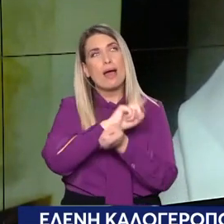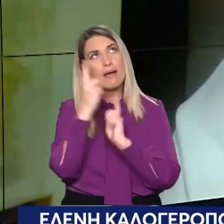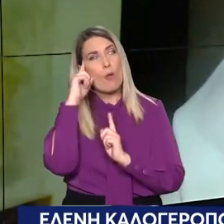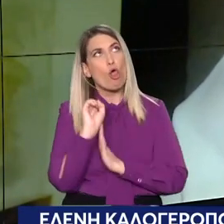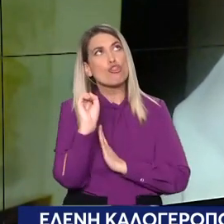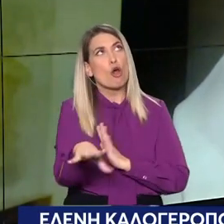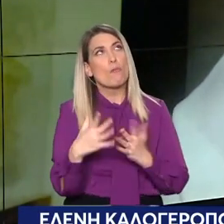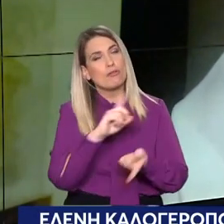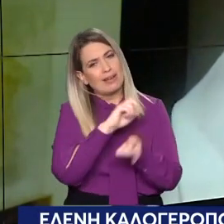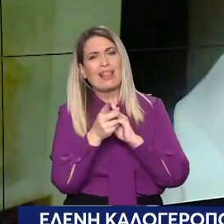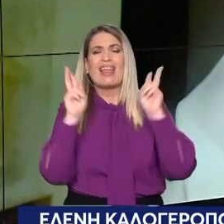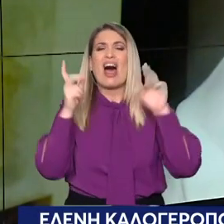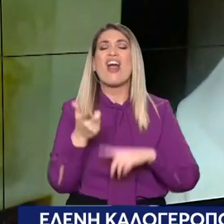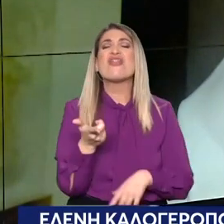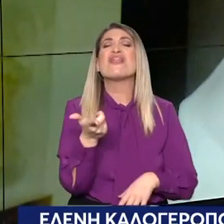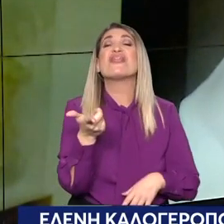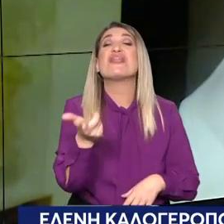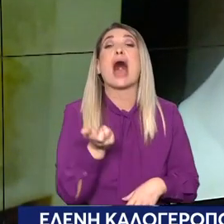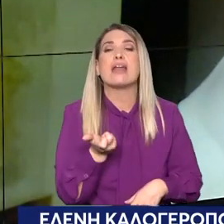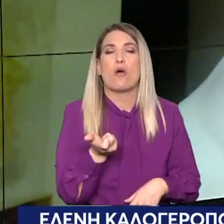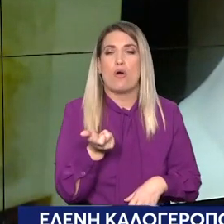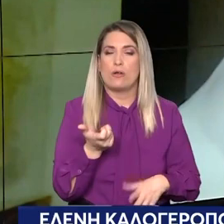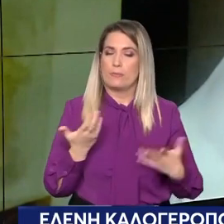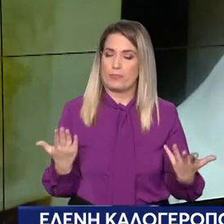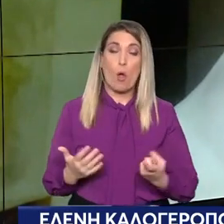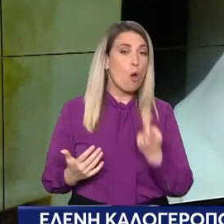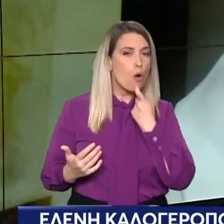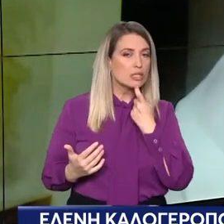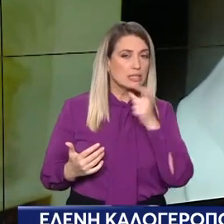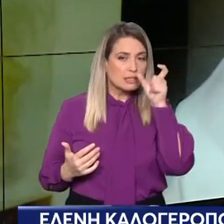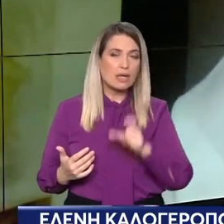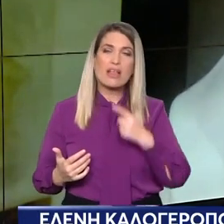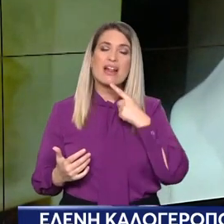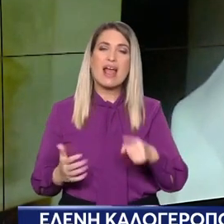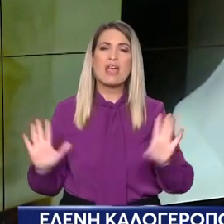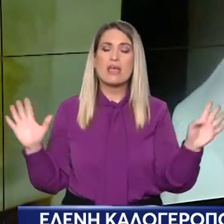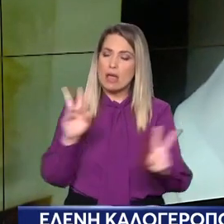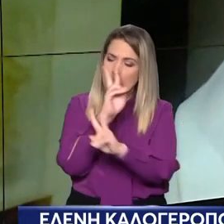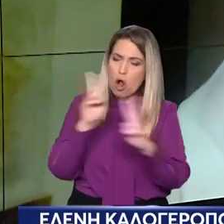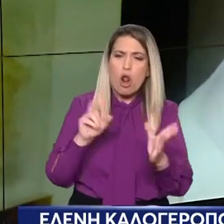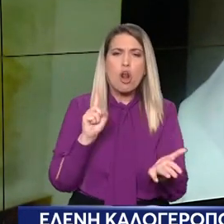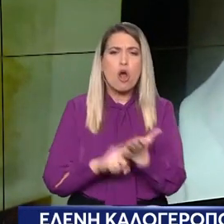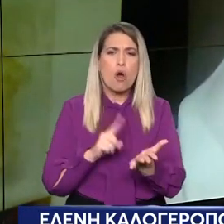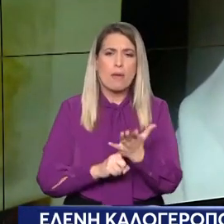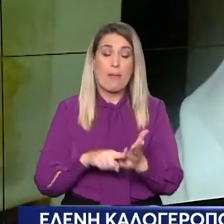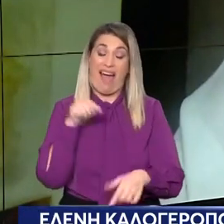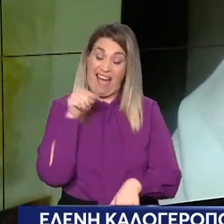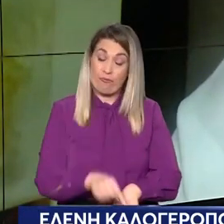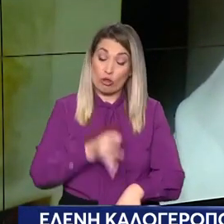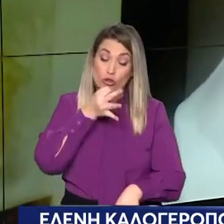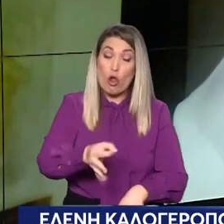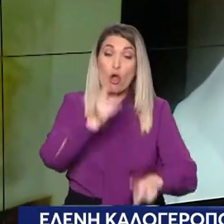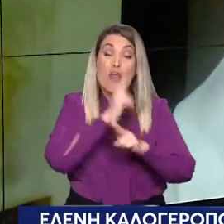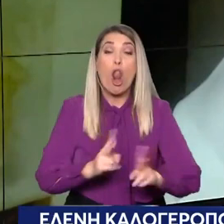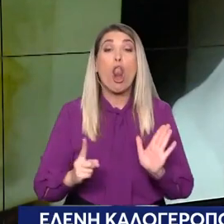το επισημένω, ότι ο κύριος Κασελάκης θέλει να είναι σε όλα νόμιμος. Δίνω ιδιαίτερη έμφαση σε